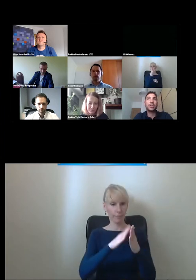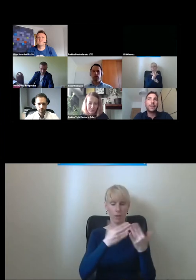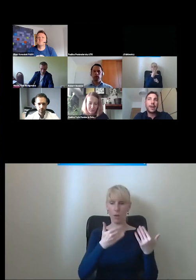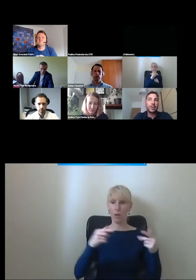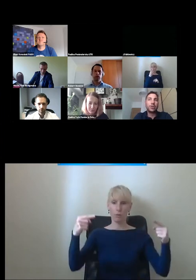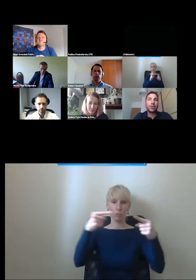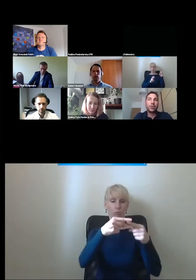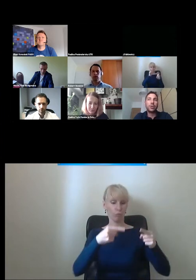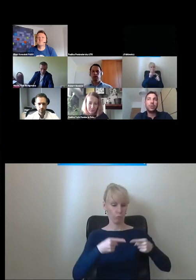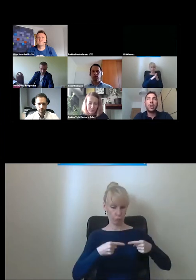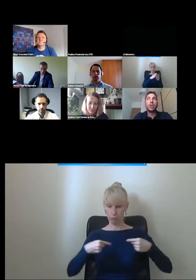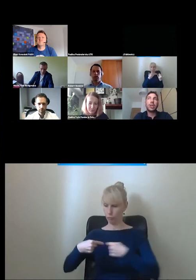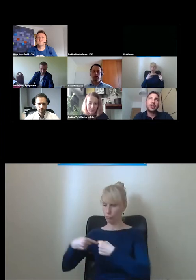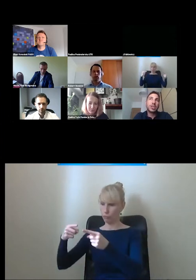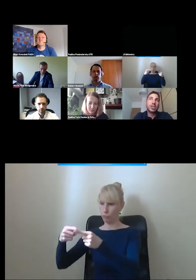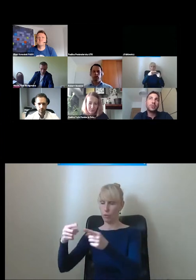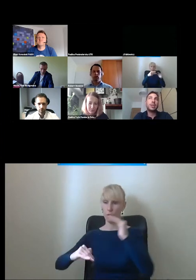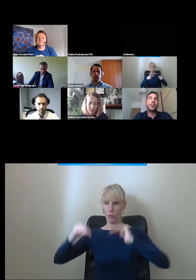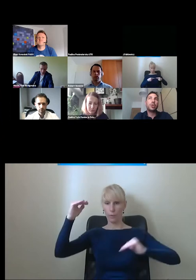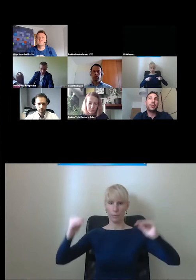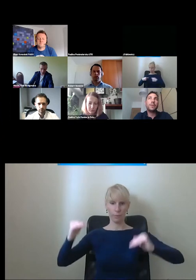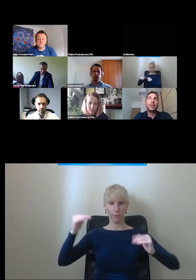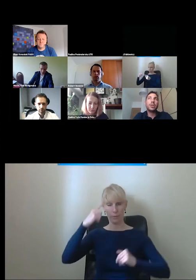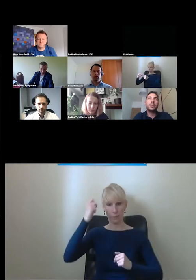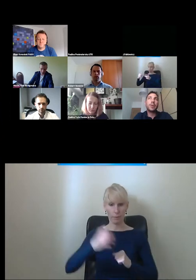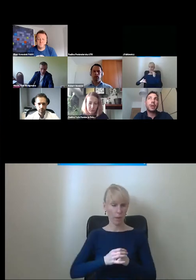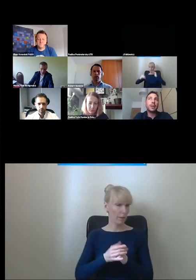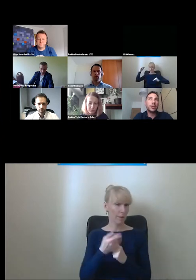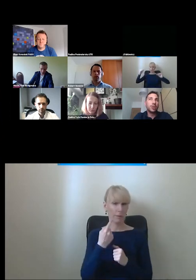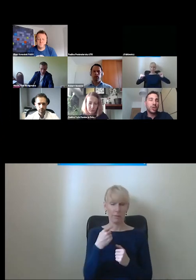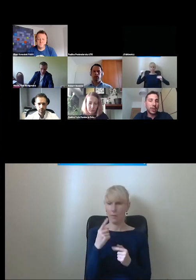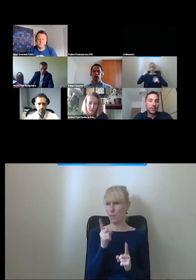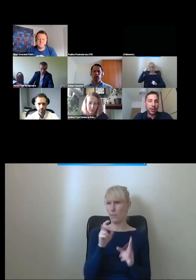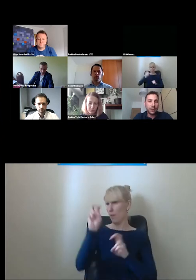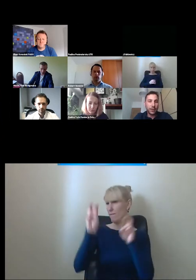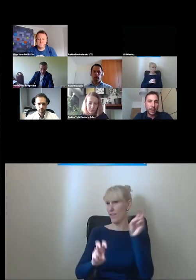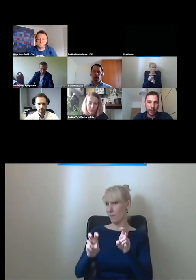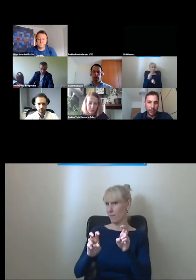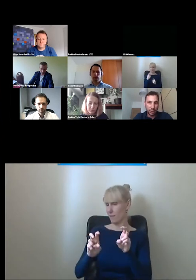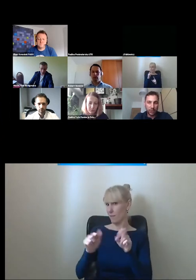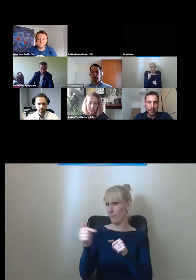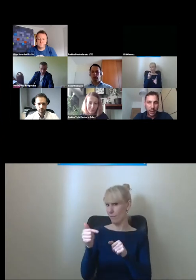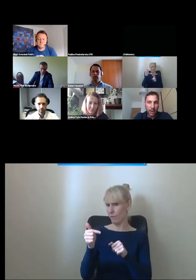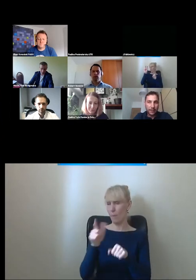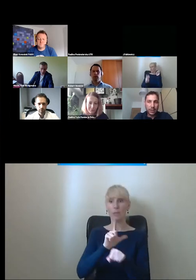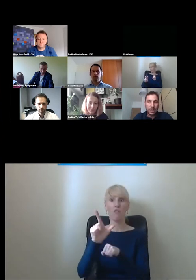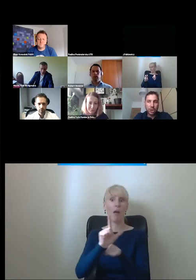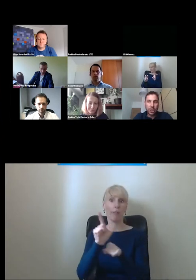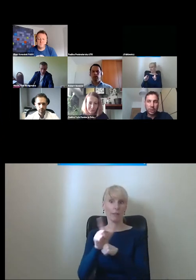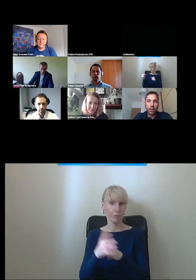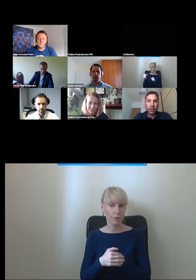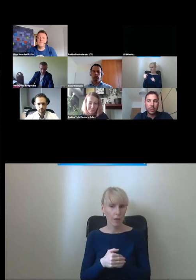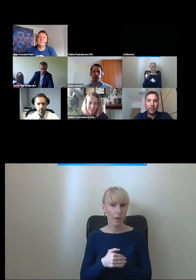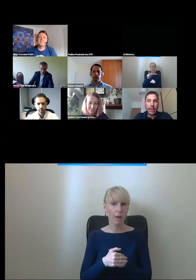schodowe w każdym narożniku. Do tego jest jeszcze różnica poziomów. Jeśli dobrze pamiętam, skończyliśmy na dwunastu windach licząc. Więc